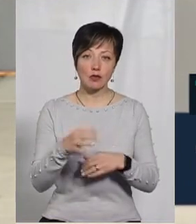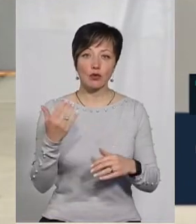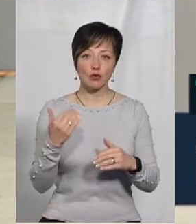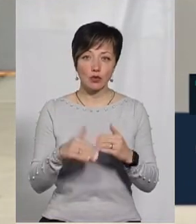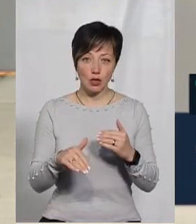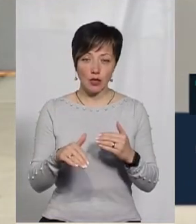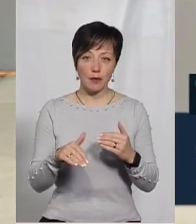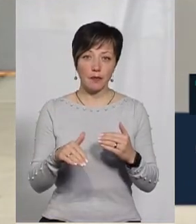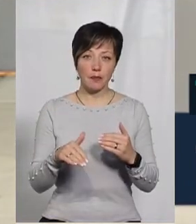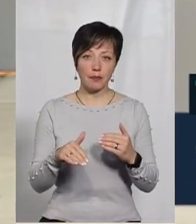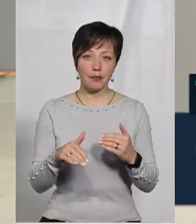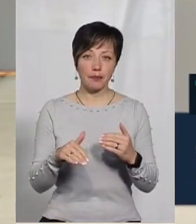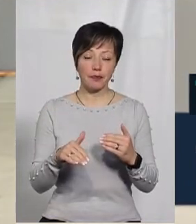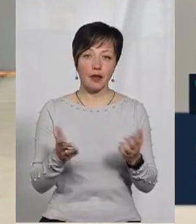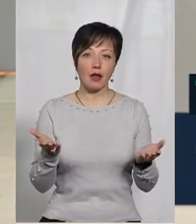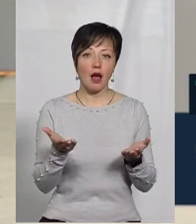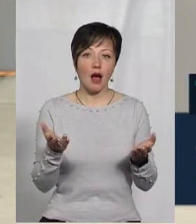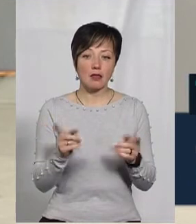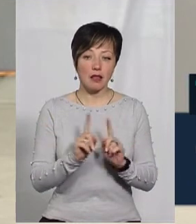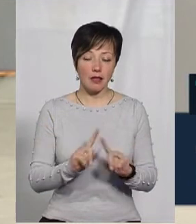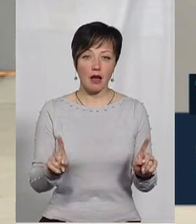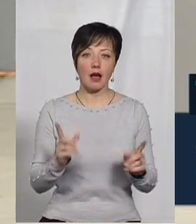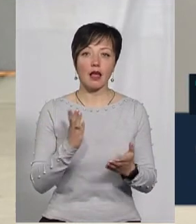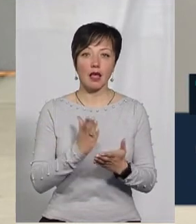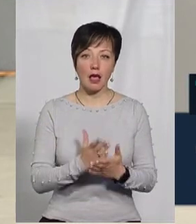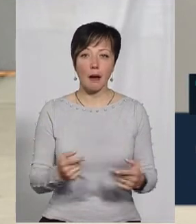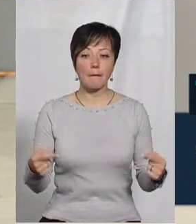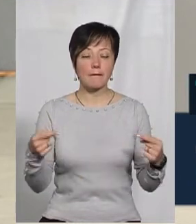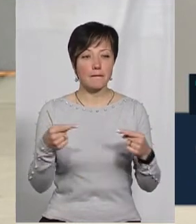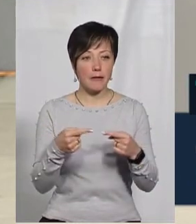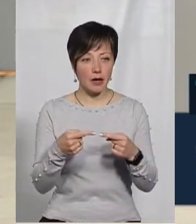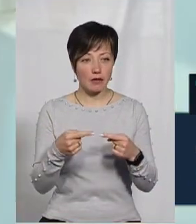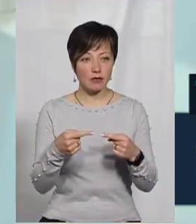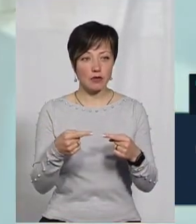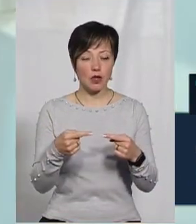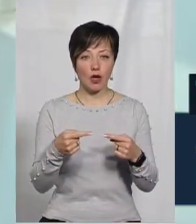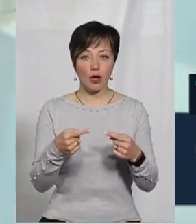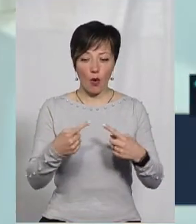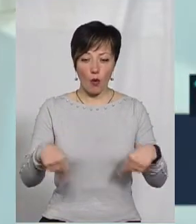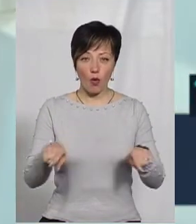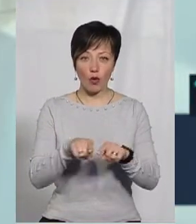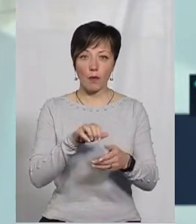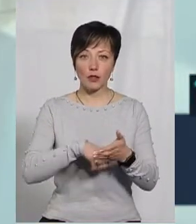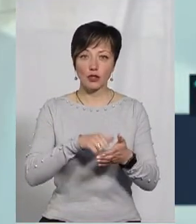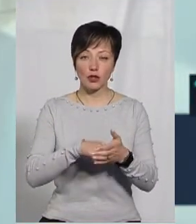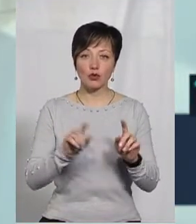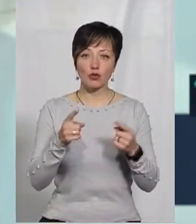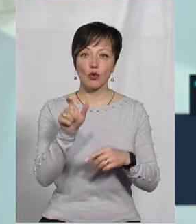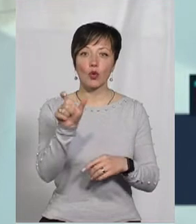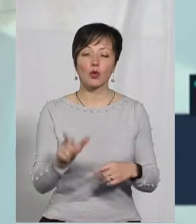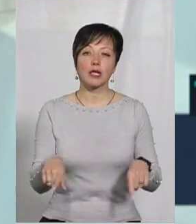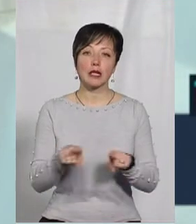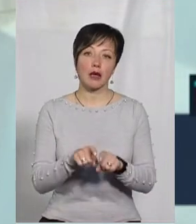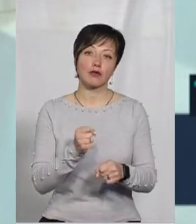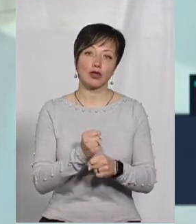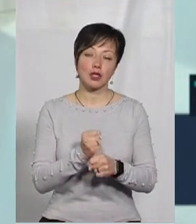вже якась не така. Є певний коло причин, чому людина так вчинила.